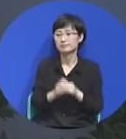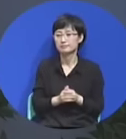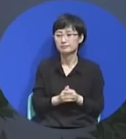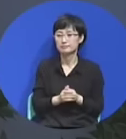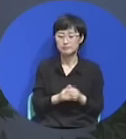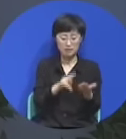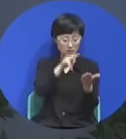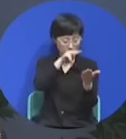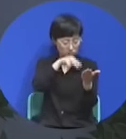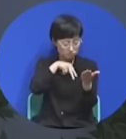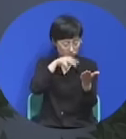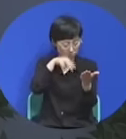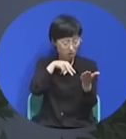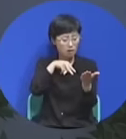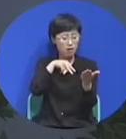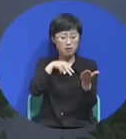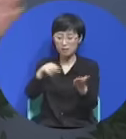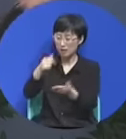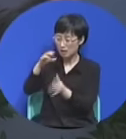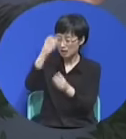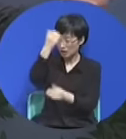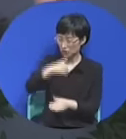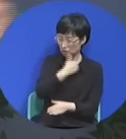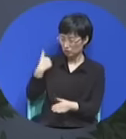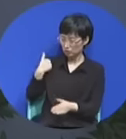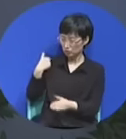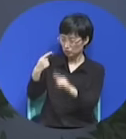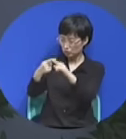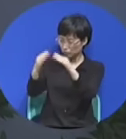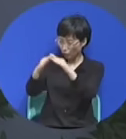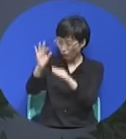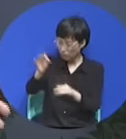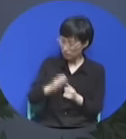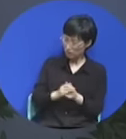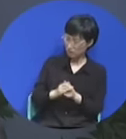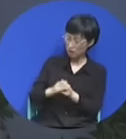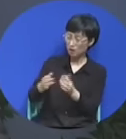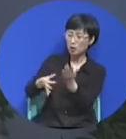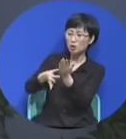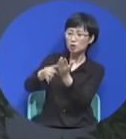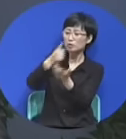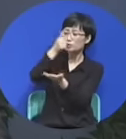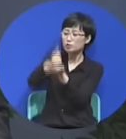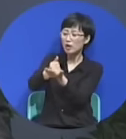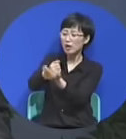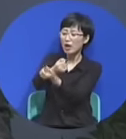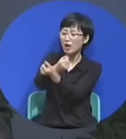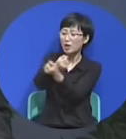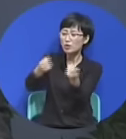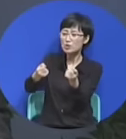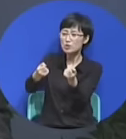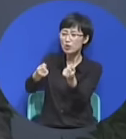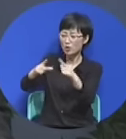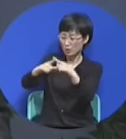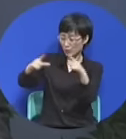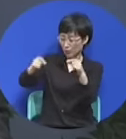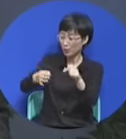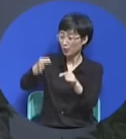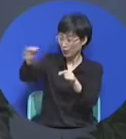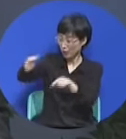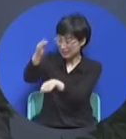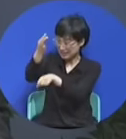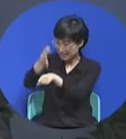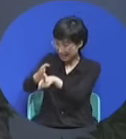이 말이 무슨 말인 거 아닐까? 속죄표를 사서 구원 받는 것이 아니고 예수 믿음으로 구원을 받는 것이니라.